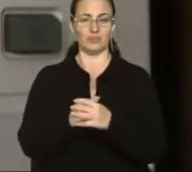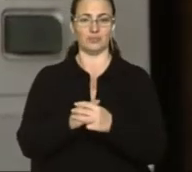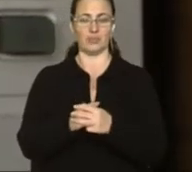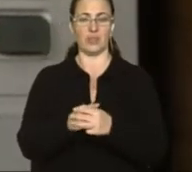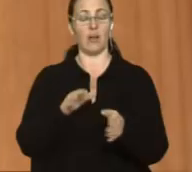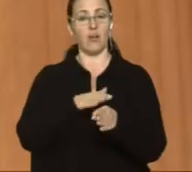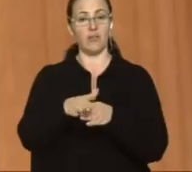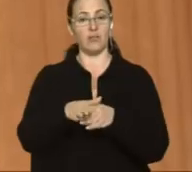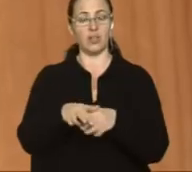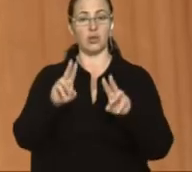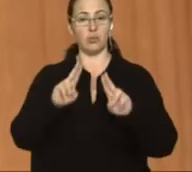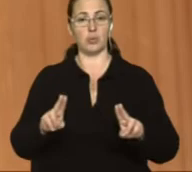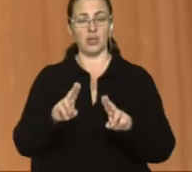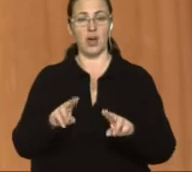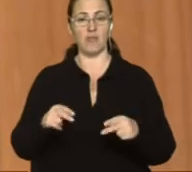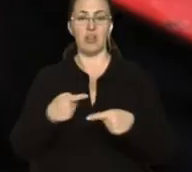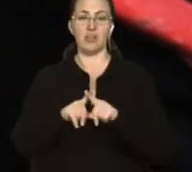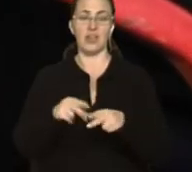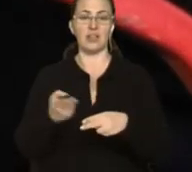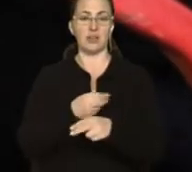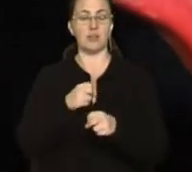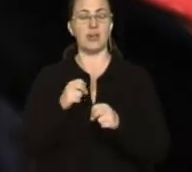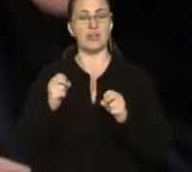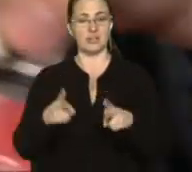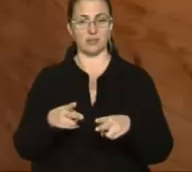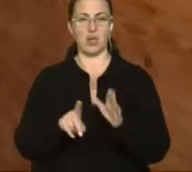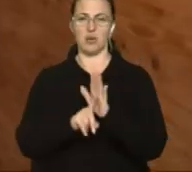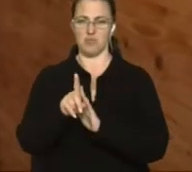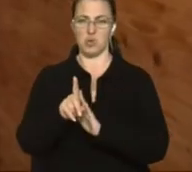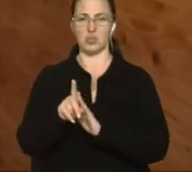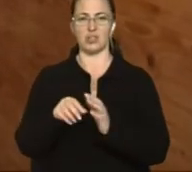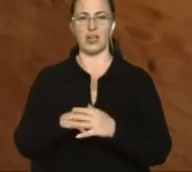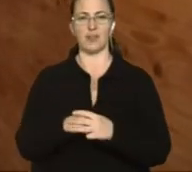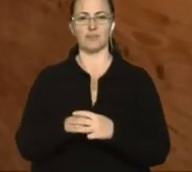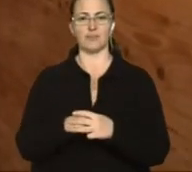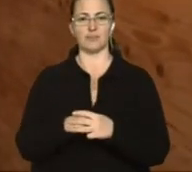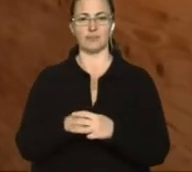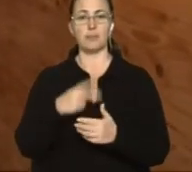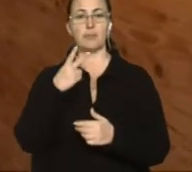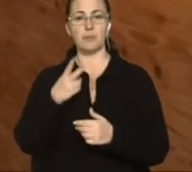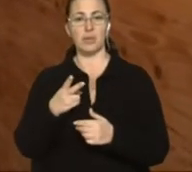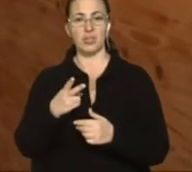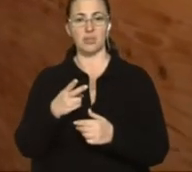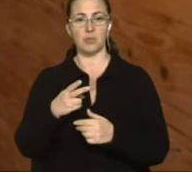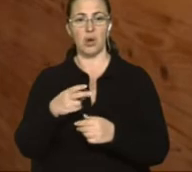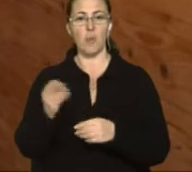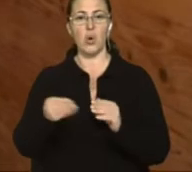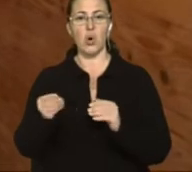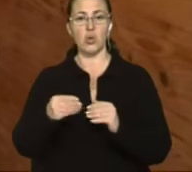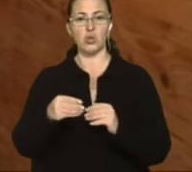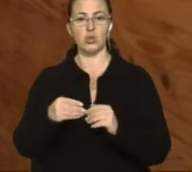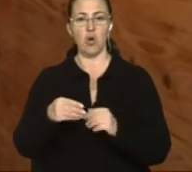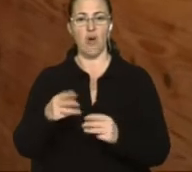техніки безпеки у цій церкві, перевірку починає рятувальник Ігор Брегін. У лінії установи ми бачимо порошковий вогнегасник,